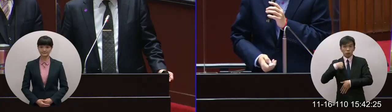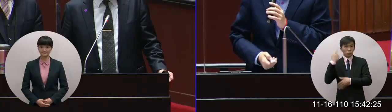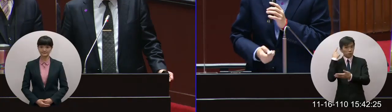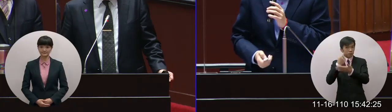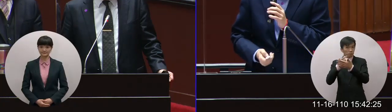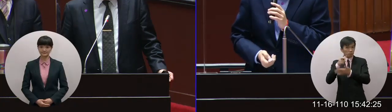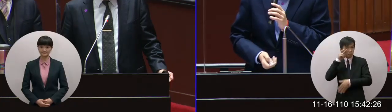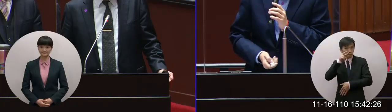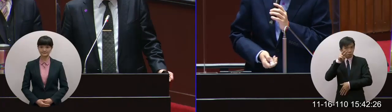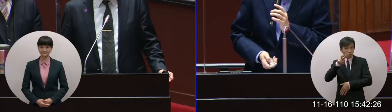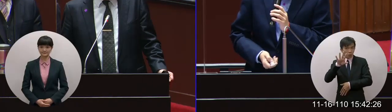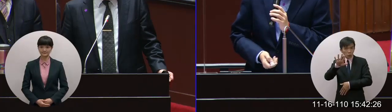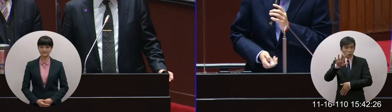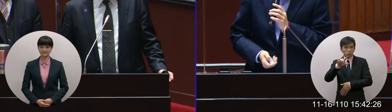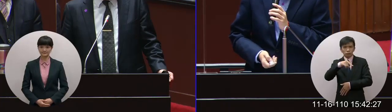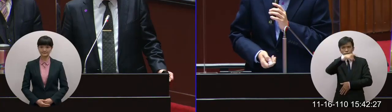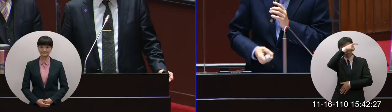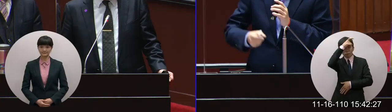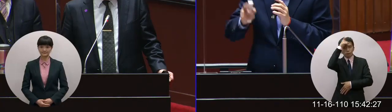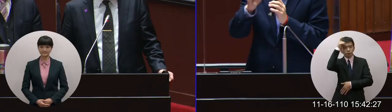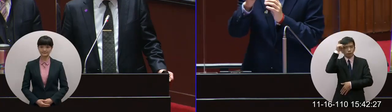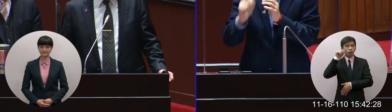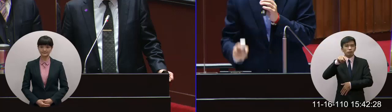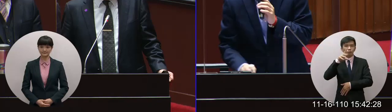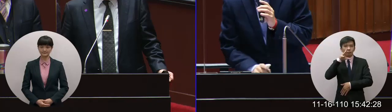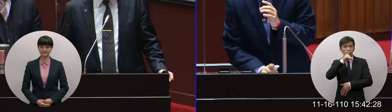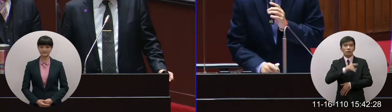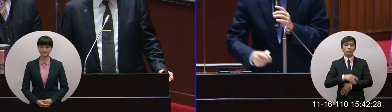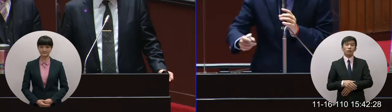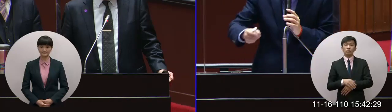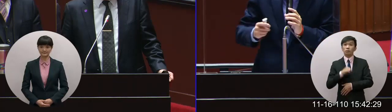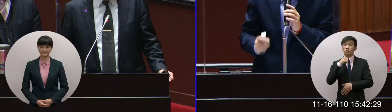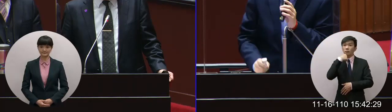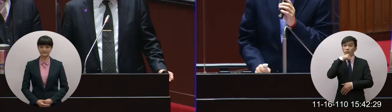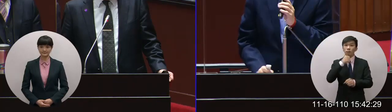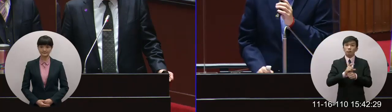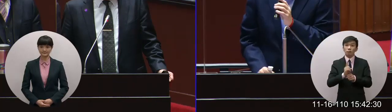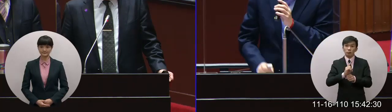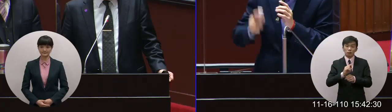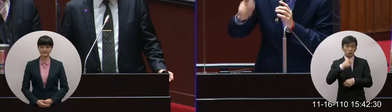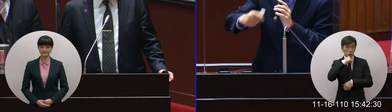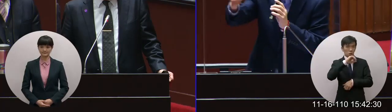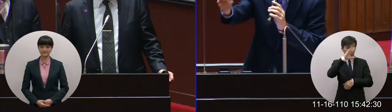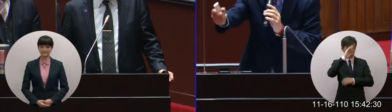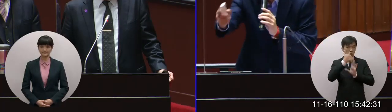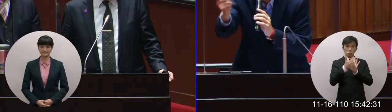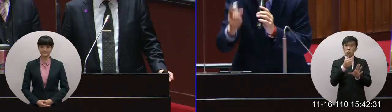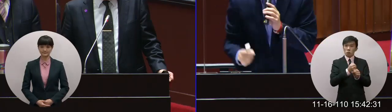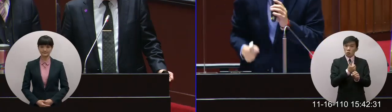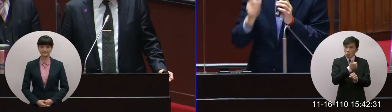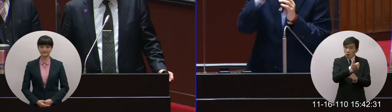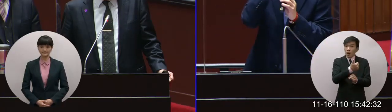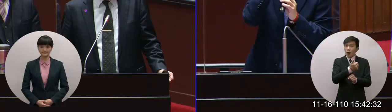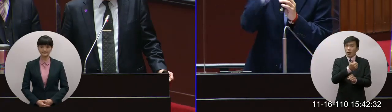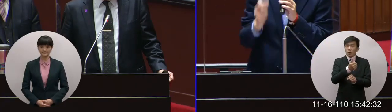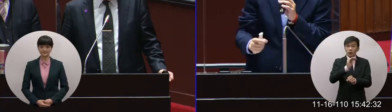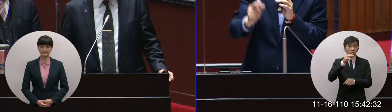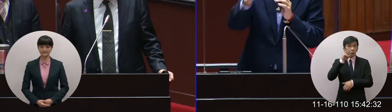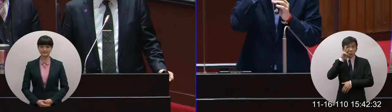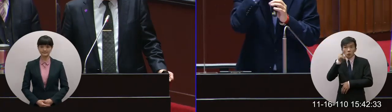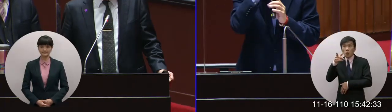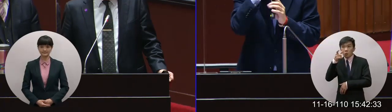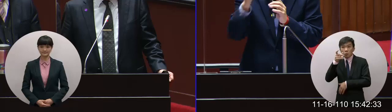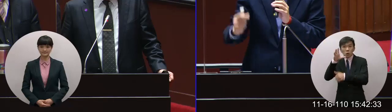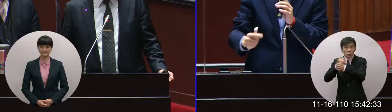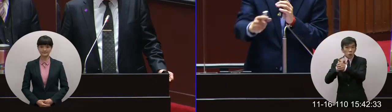我越看問號越大我們台灣是這樣我們防疫做得好你不能只看別人的喔